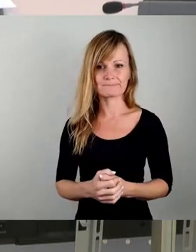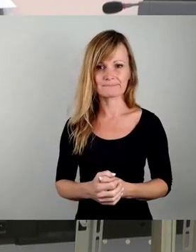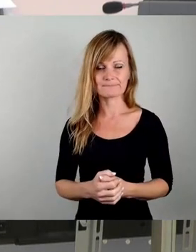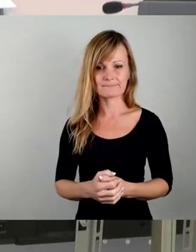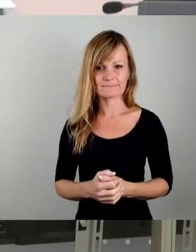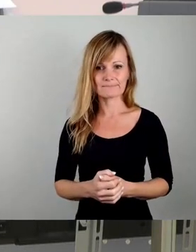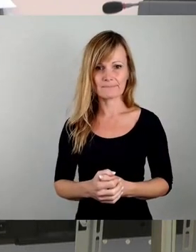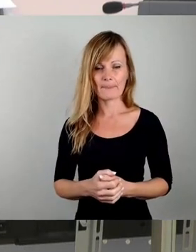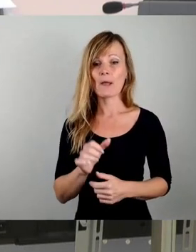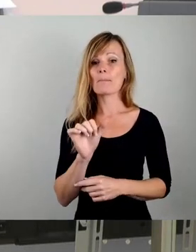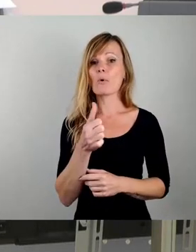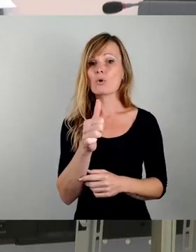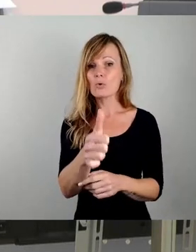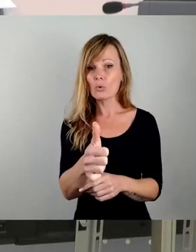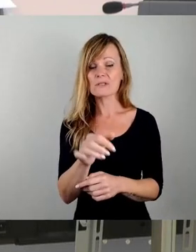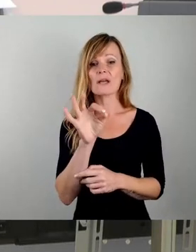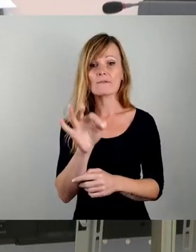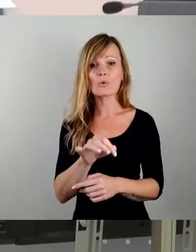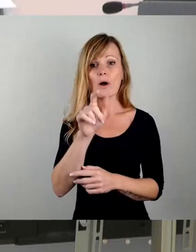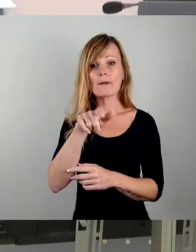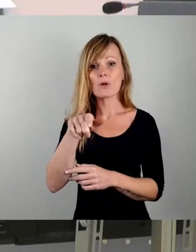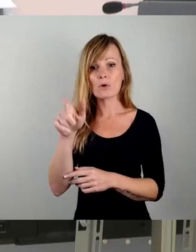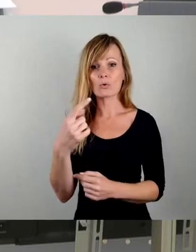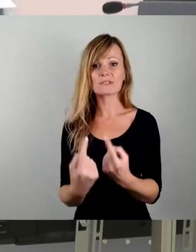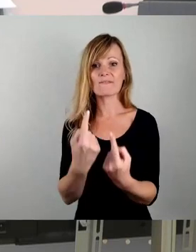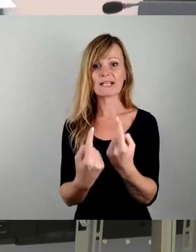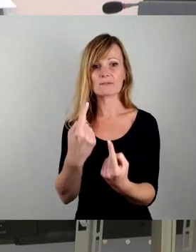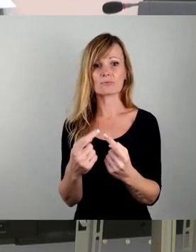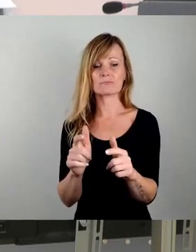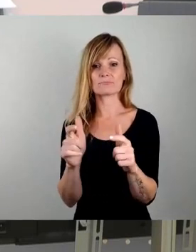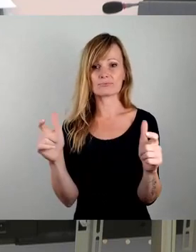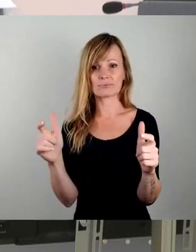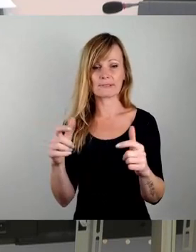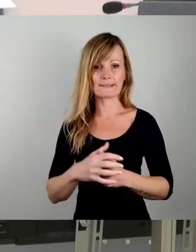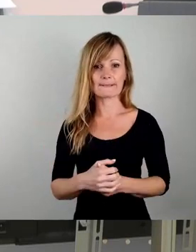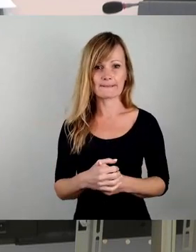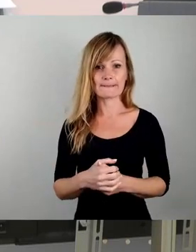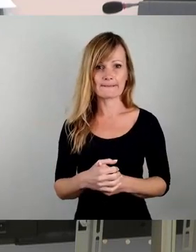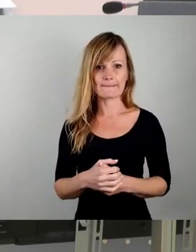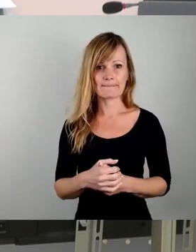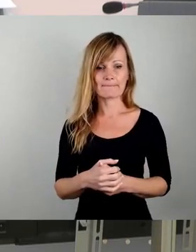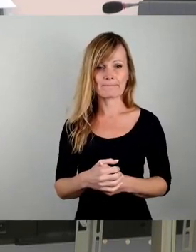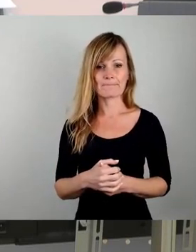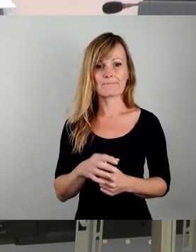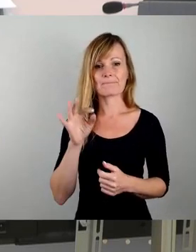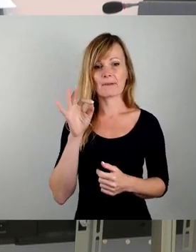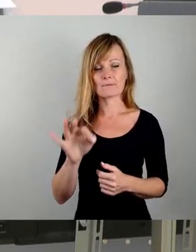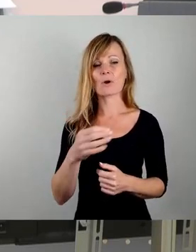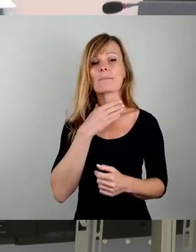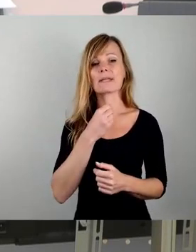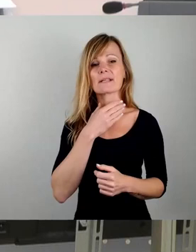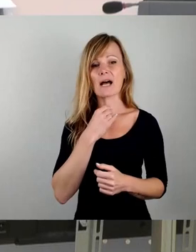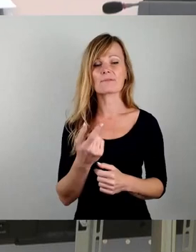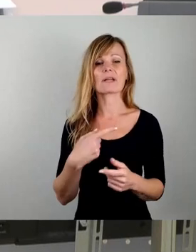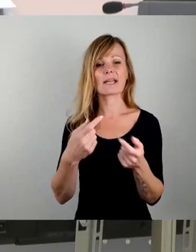Prognosen für das Bevölkerungswachstum, für den Bedarf an Büro- und Gewerbeflächen, geht eindeutig